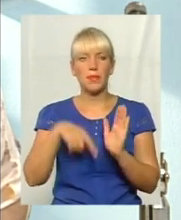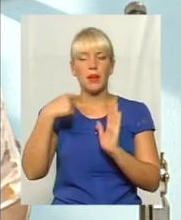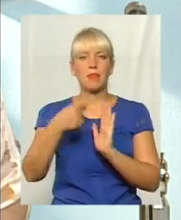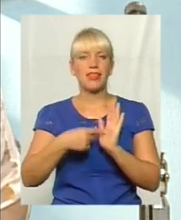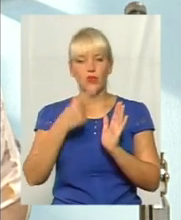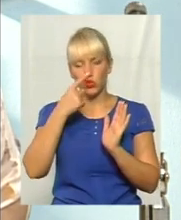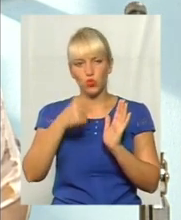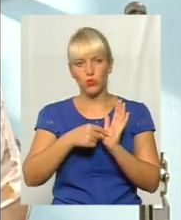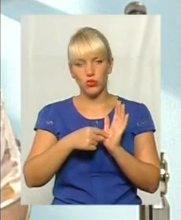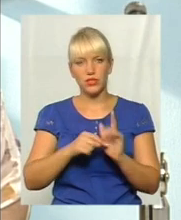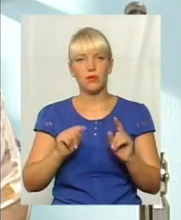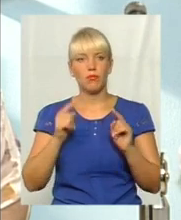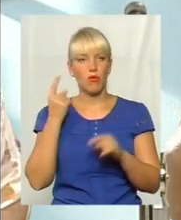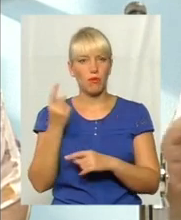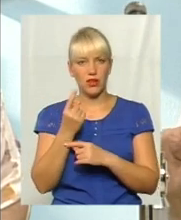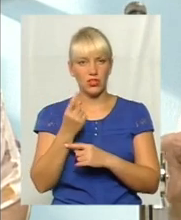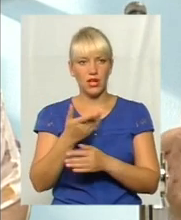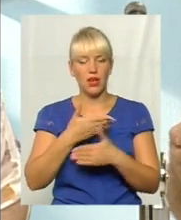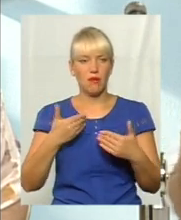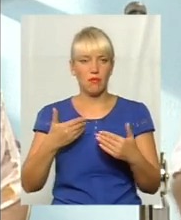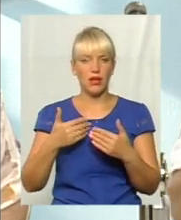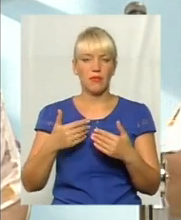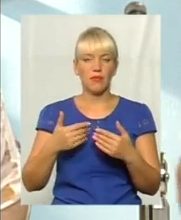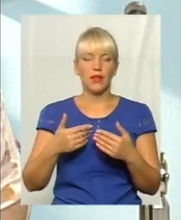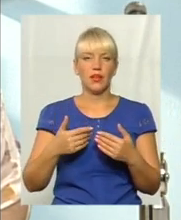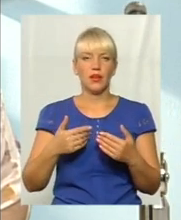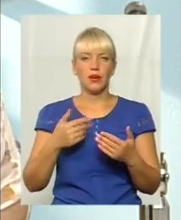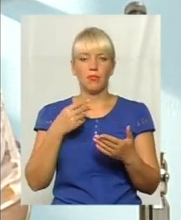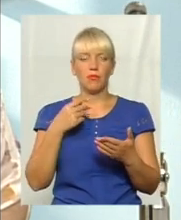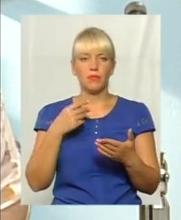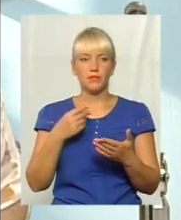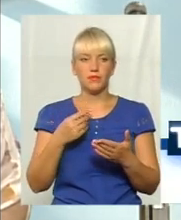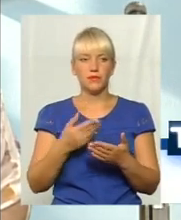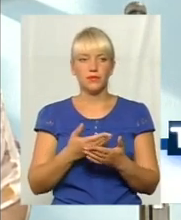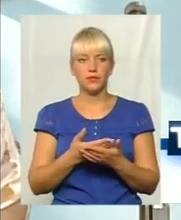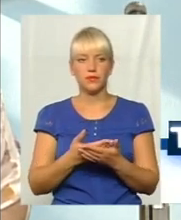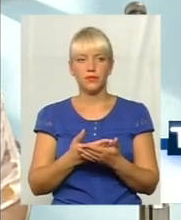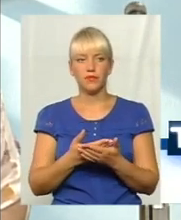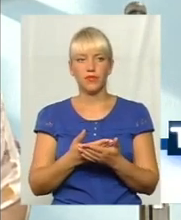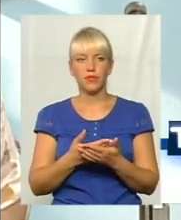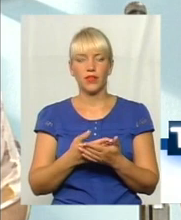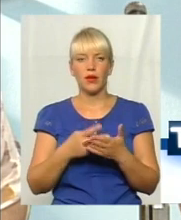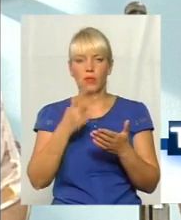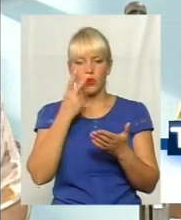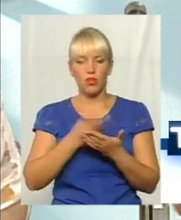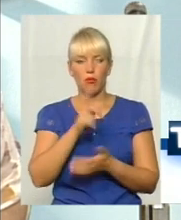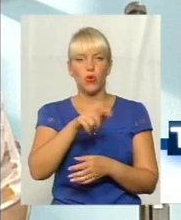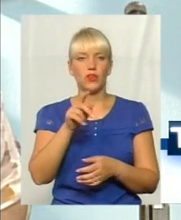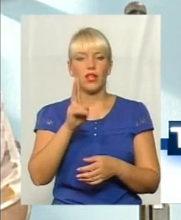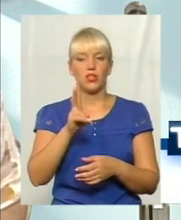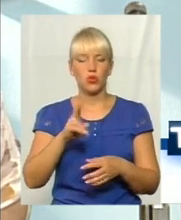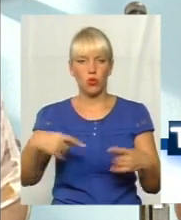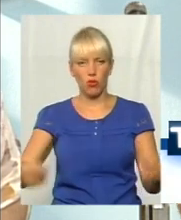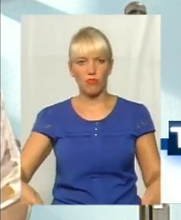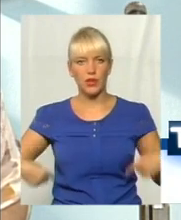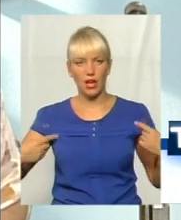доступності. По-перше, ми протиставляємо суспільству категорію людей, які пересуваються або на